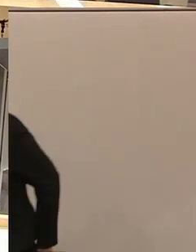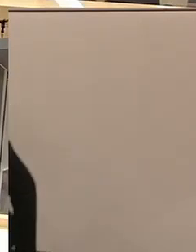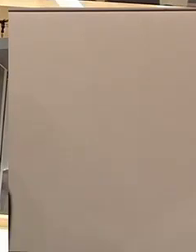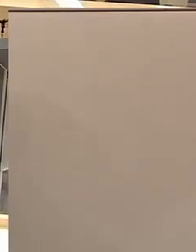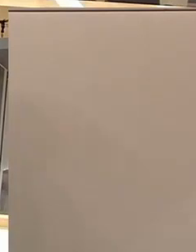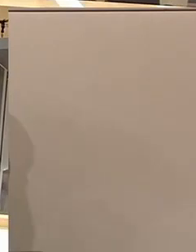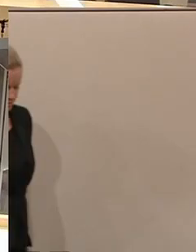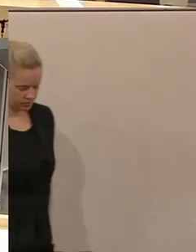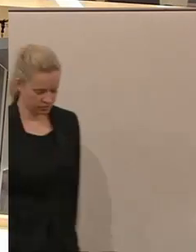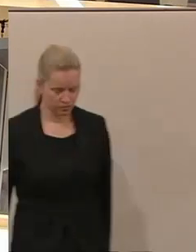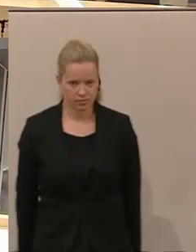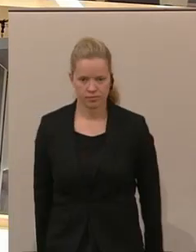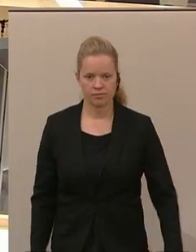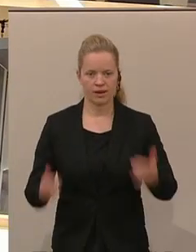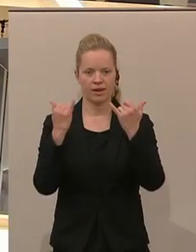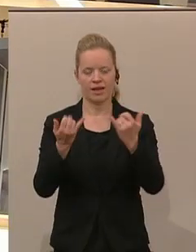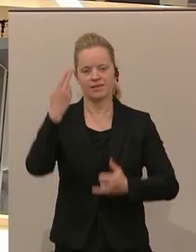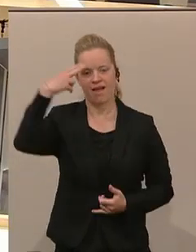Herr Abgeordneter Leichtritt.